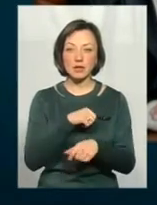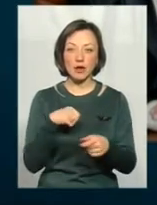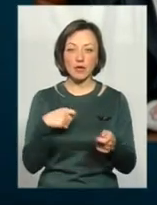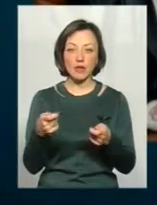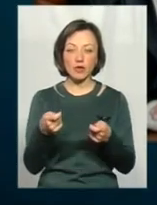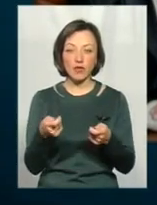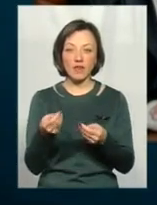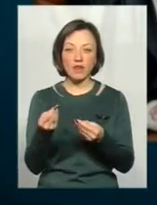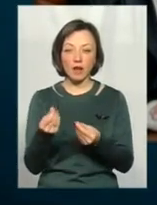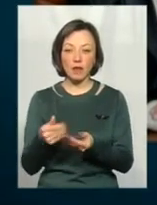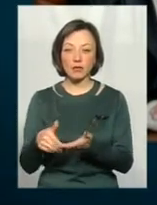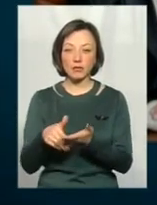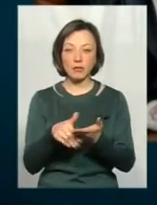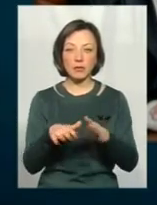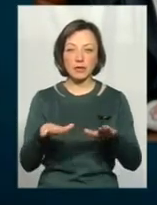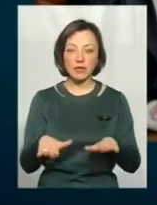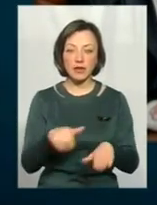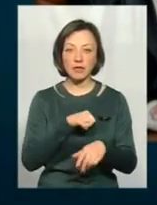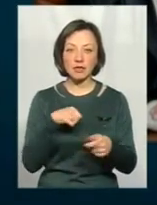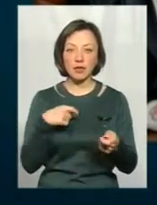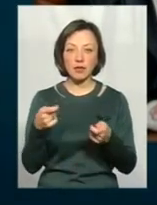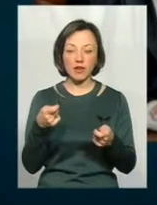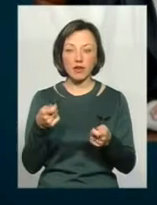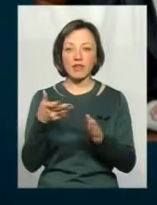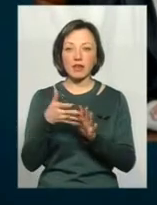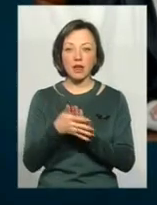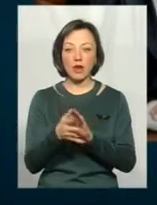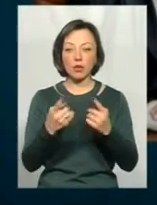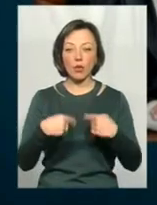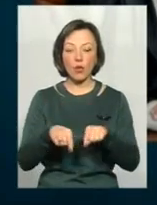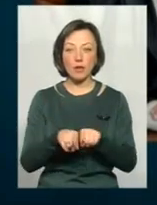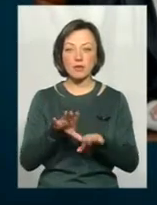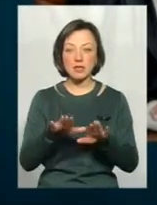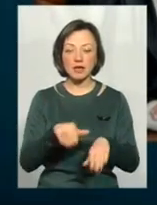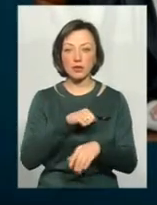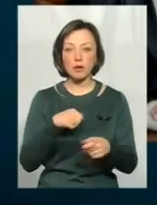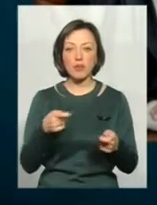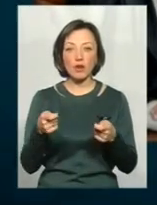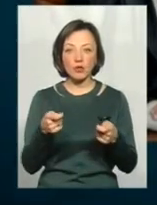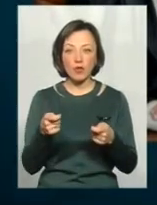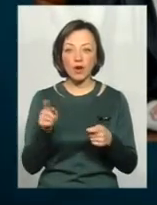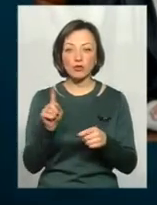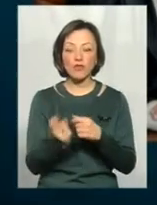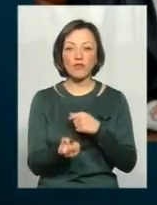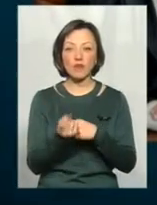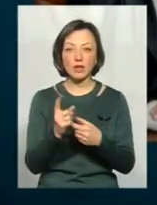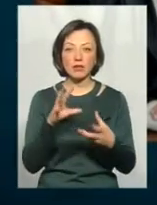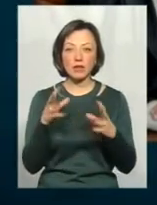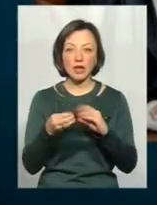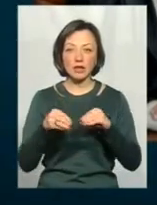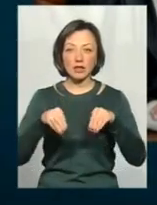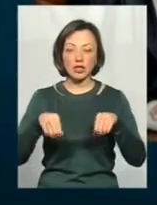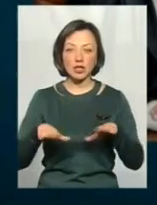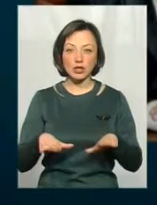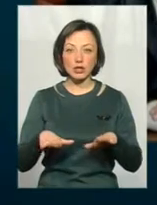фінансово підтримує місцеве саморядування, витрати органів місцевого саморядування, що виникли внаслідок рішень